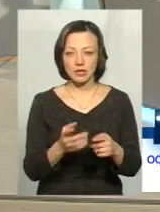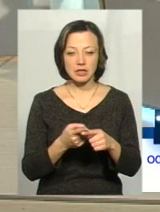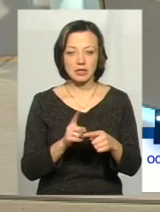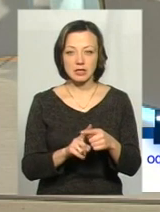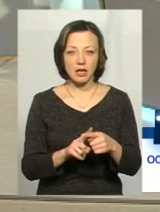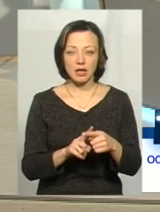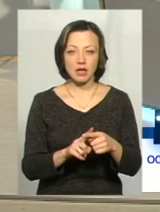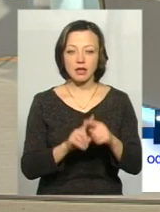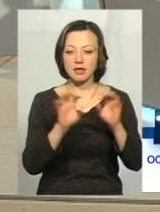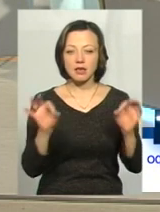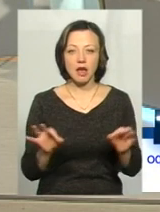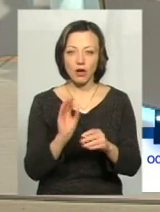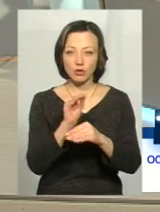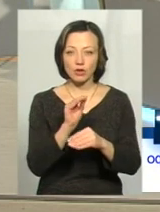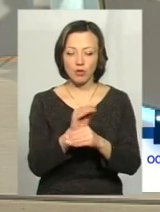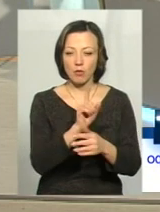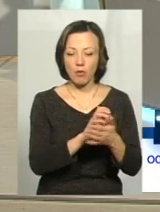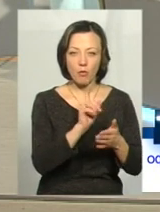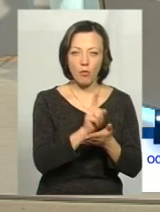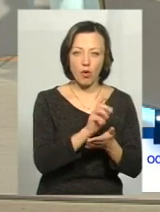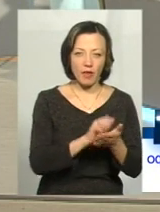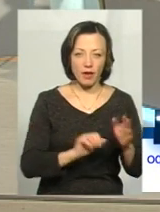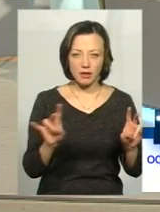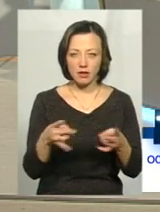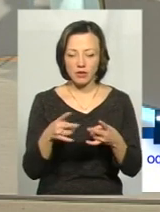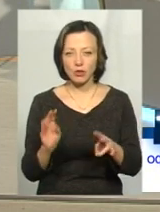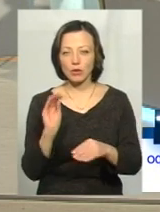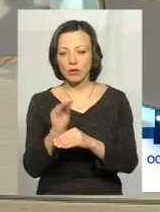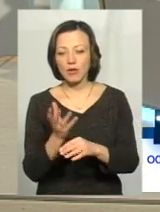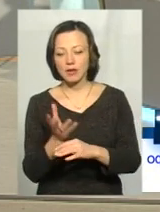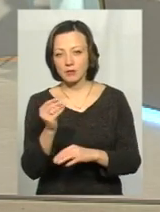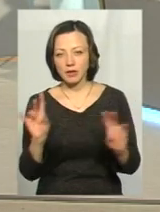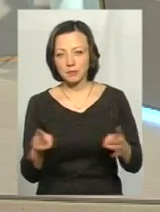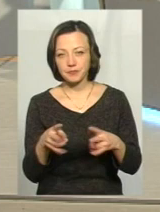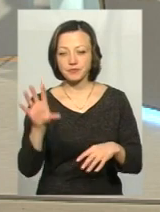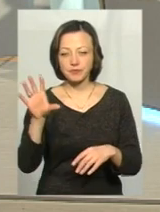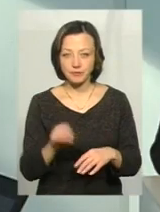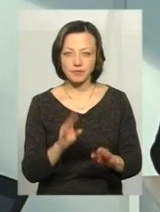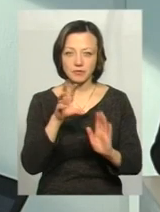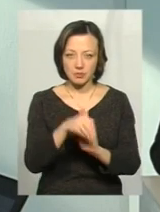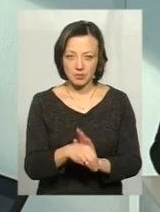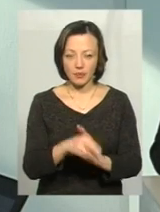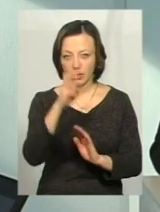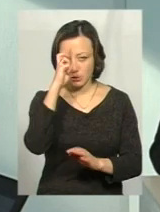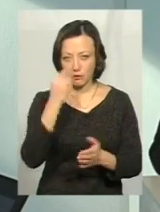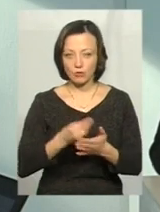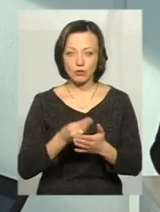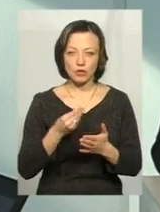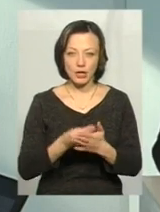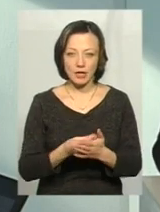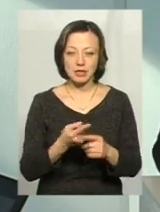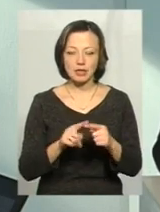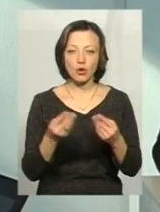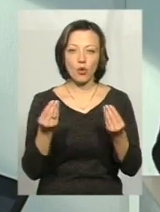не потягне ніяких додаткових податків, ніяких додаткових сплат. Це все вже є закладено в державному бюджеті.